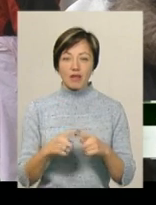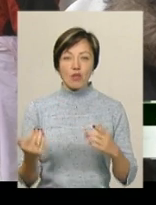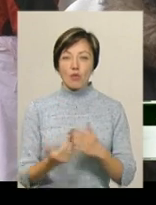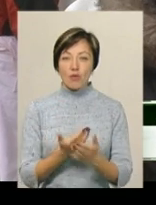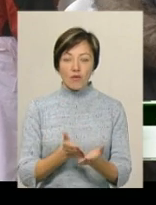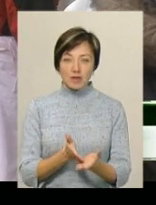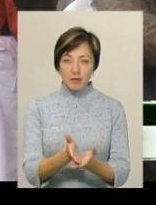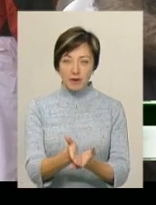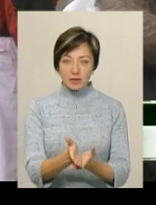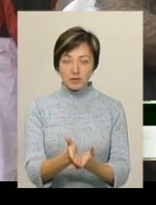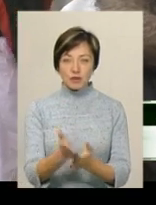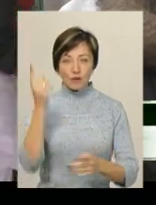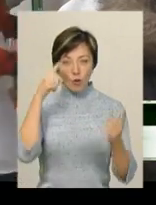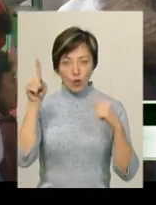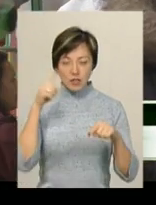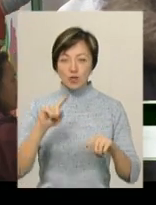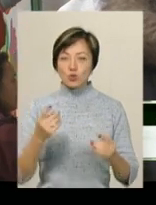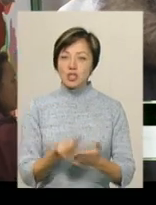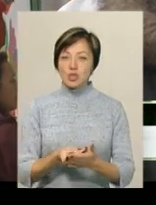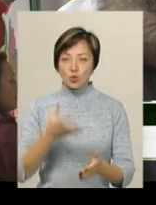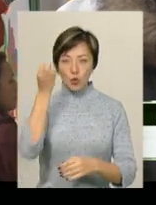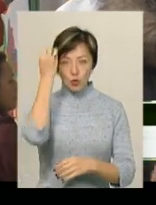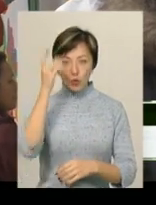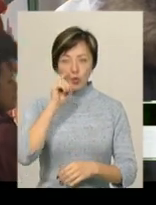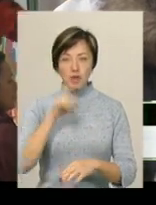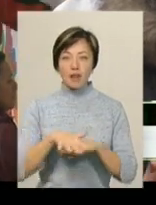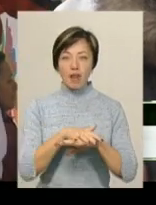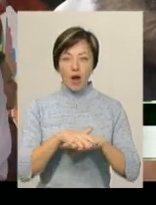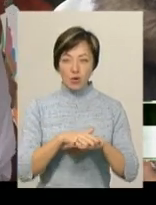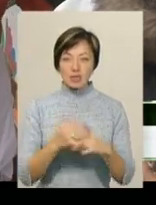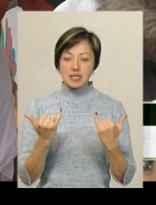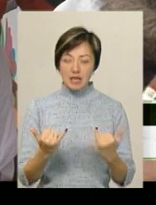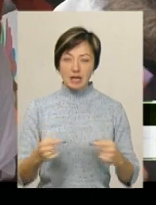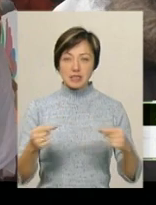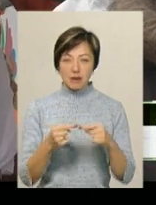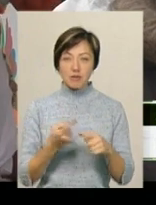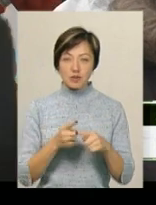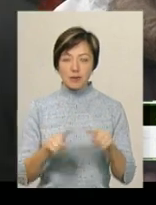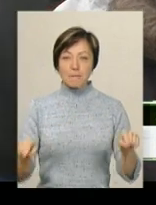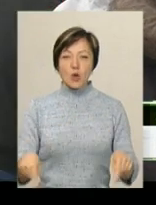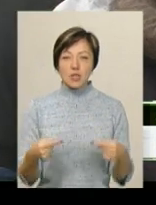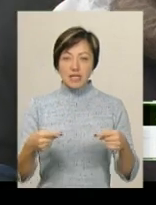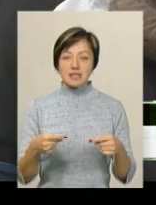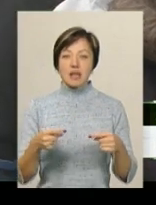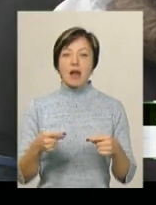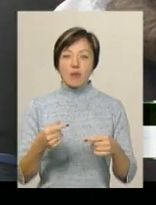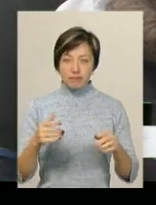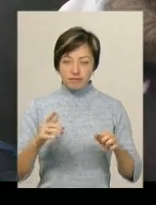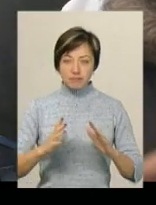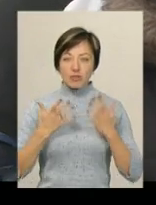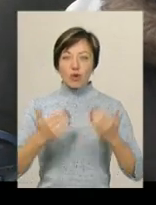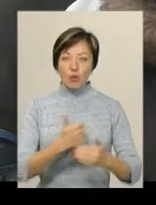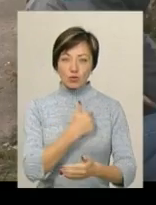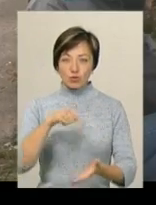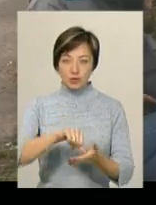Для мене це новий напрямок творчості, я дуже ціную культуру українського народу, а зараз саме процес відродження, підйому, і мені хочеться в цьому